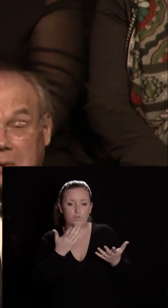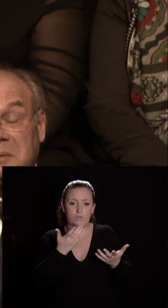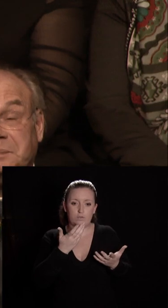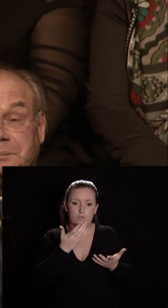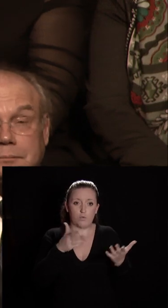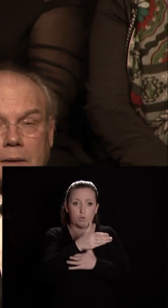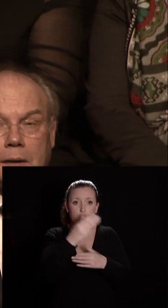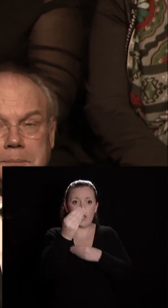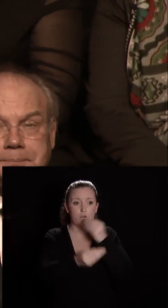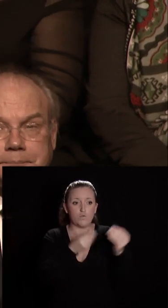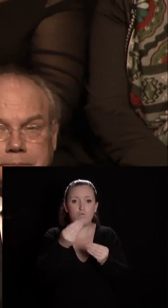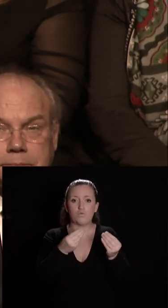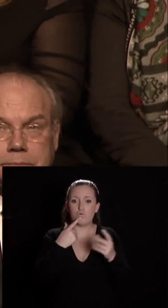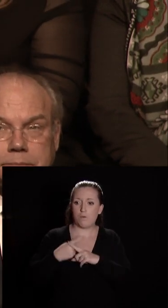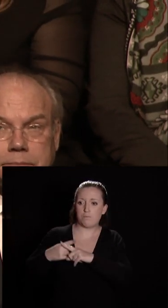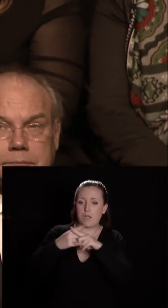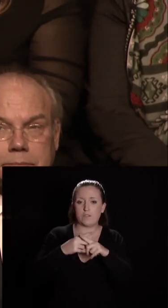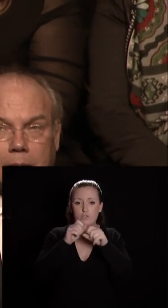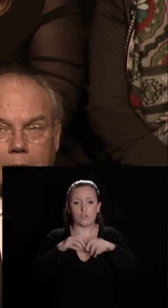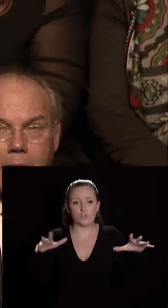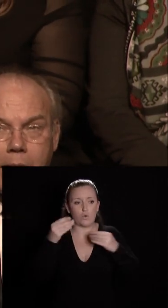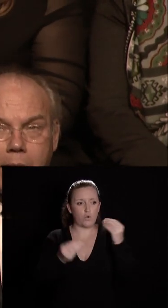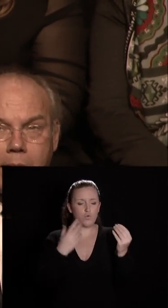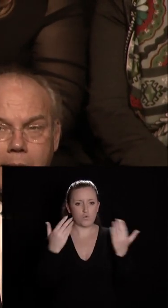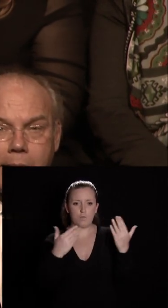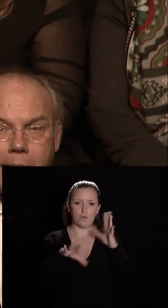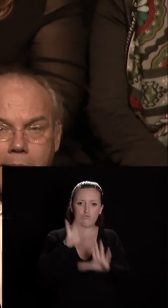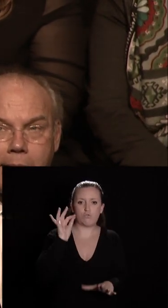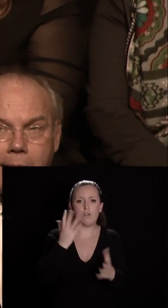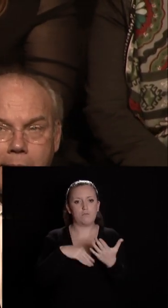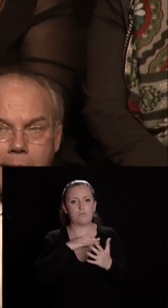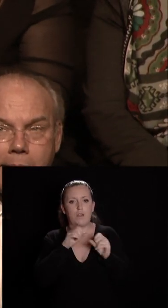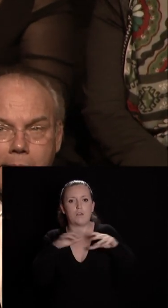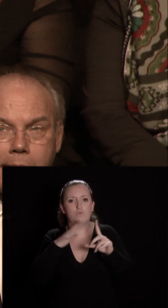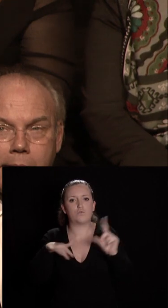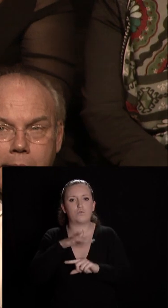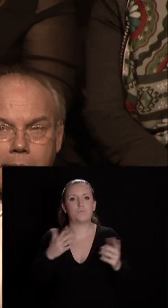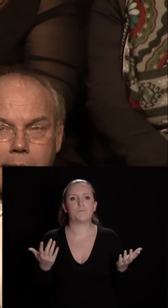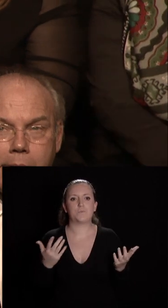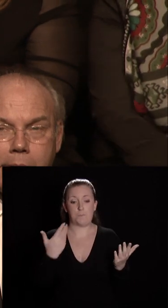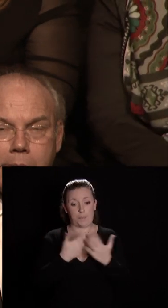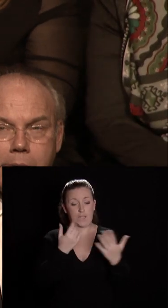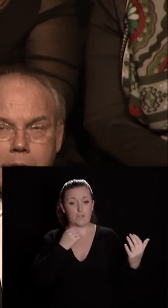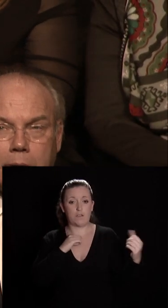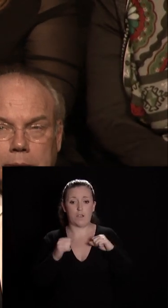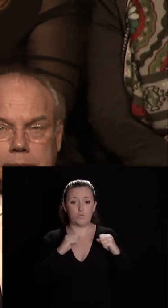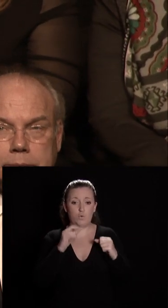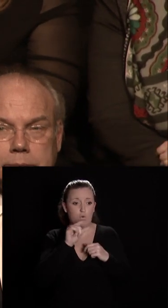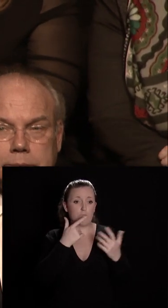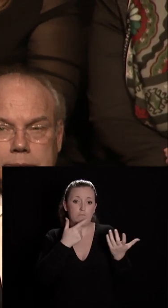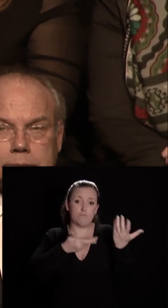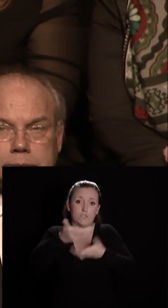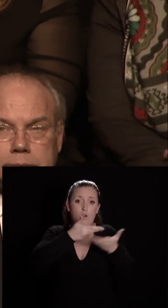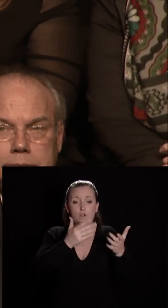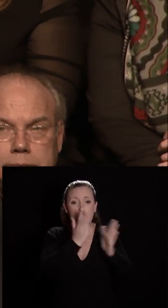par les réseaux sociaux ou de les partager sur les réseaux sociaux ce sont autant d'actions qui viennent renforcer une sorte de dialogue direct